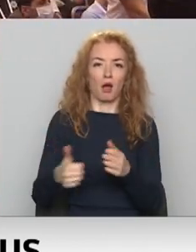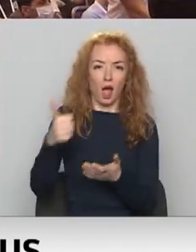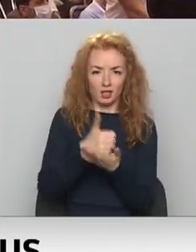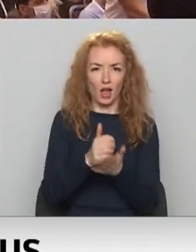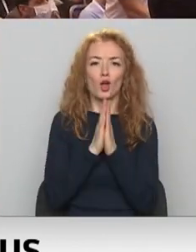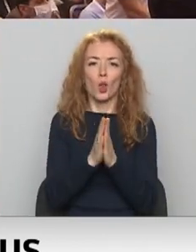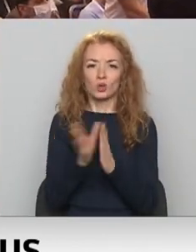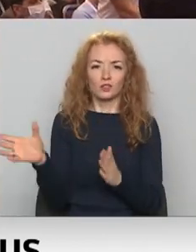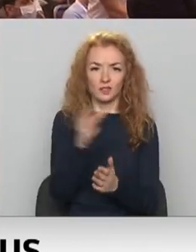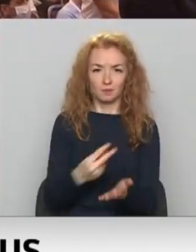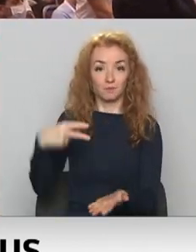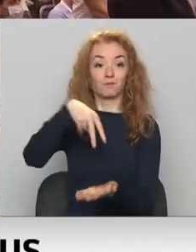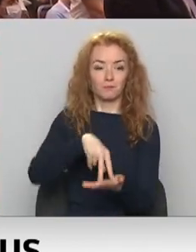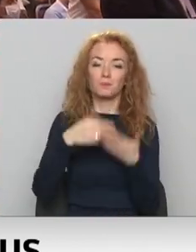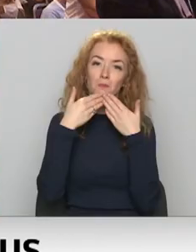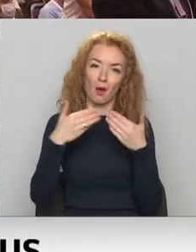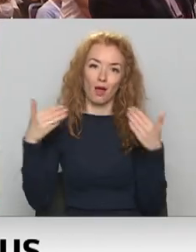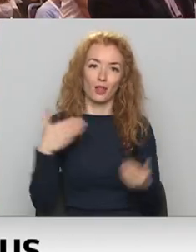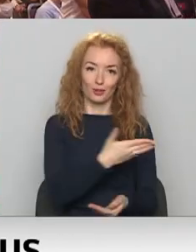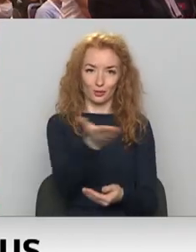piecelieties. Labi, paldies jums!